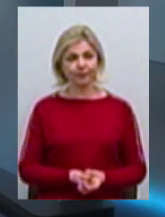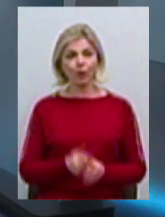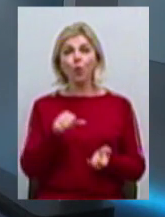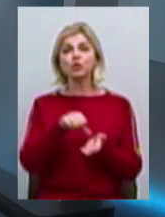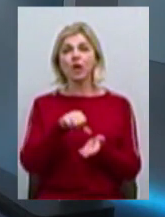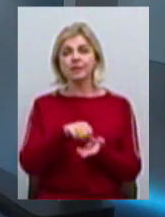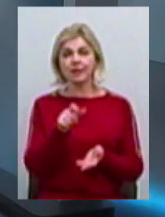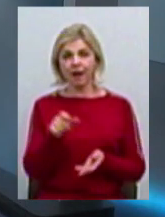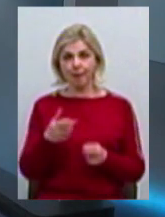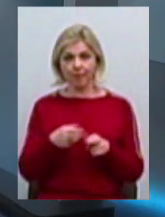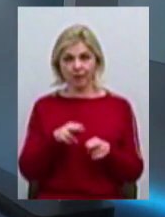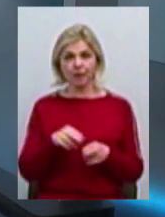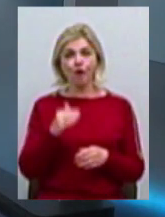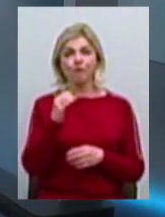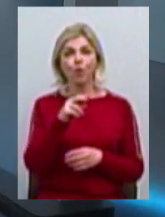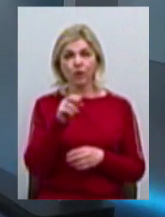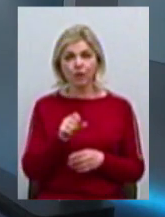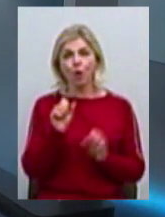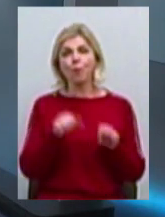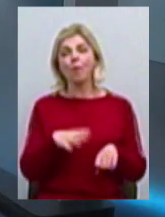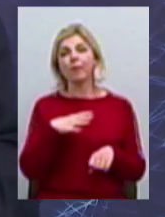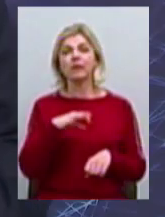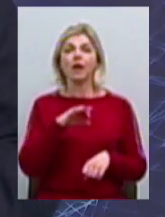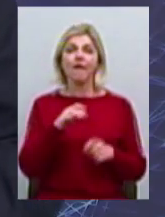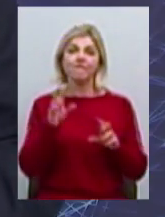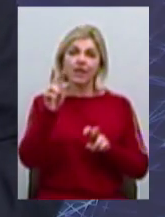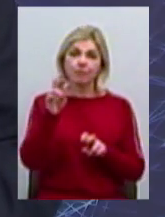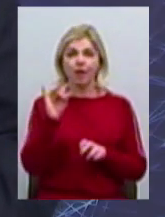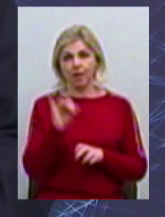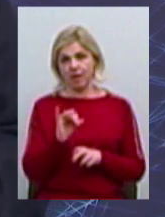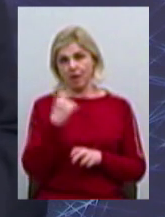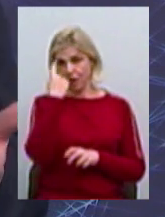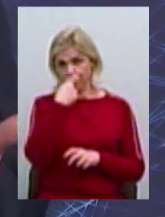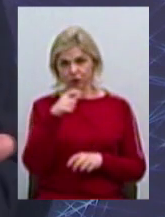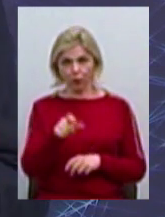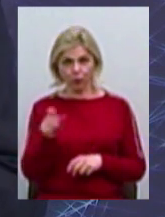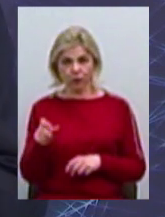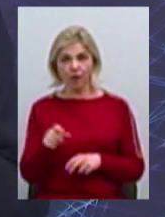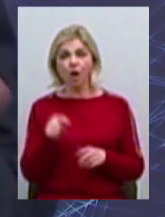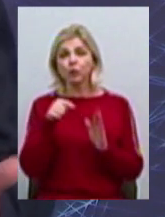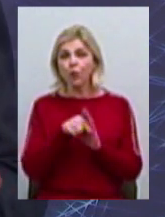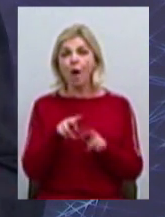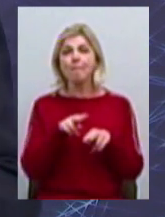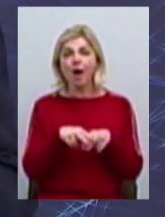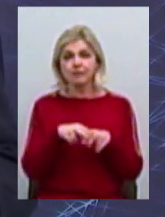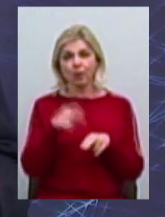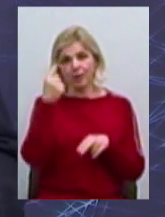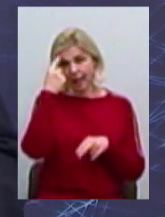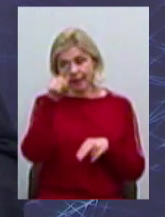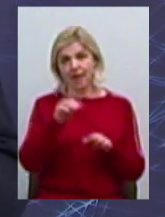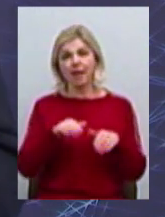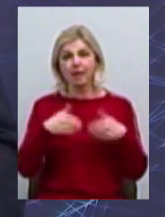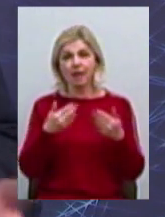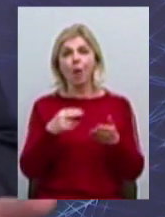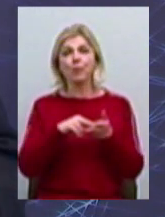Участникам цього фонду можуть бути як юридичні, так і фізичні лиця. Тобто, паспорт, ідея, проєкт,